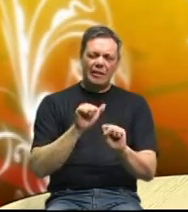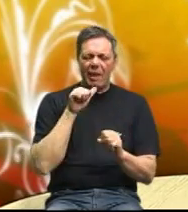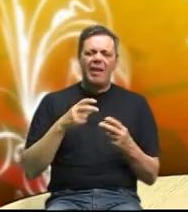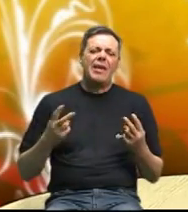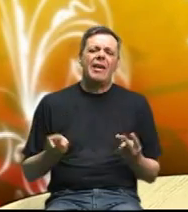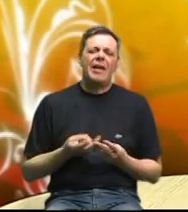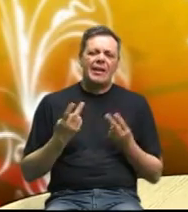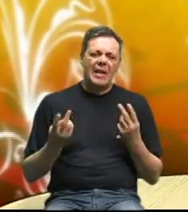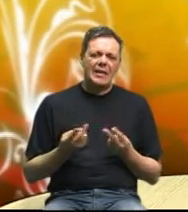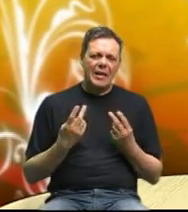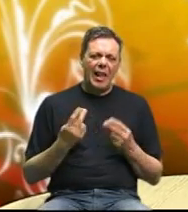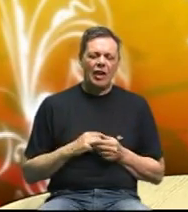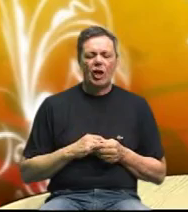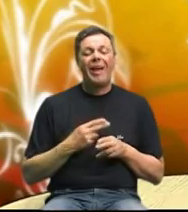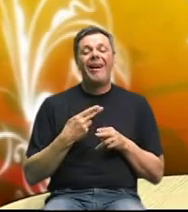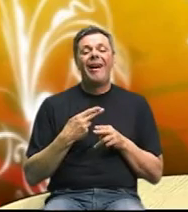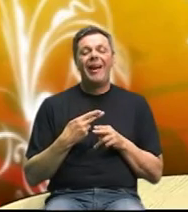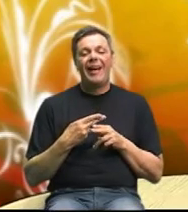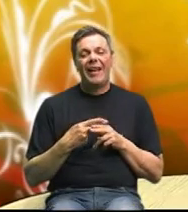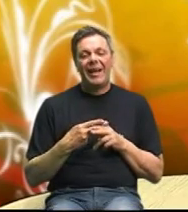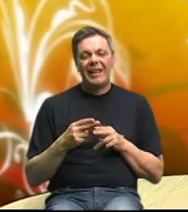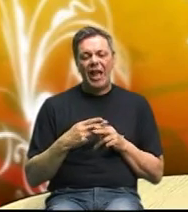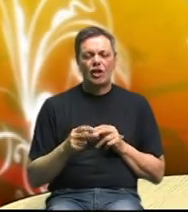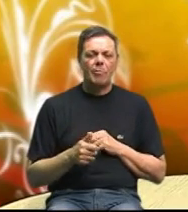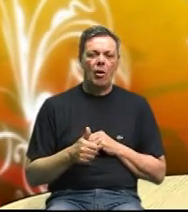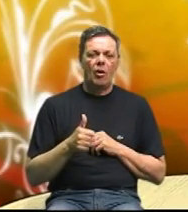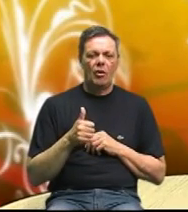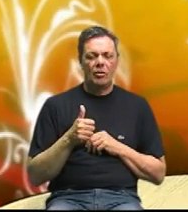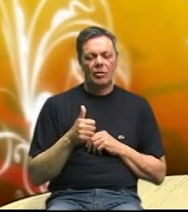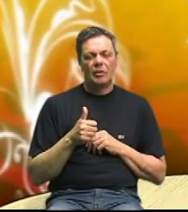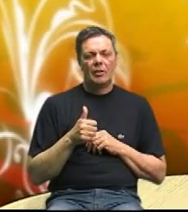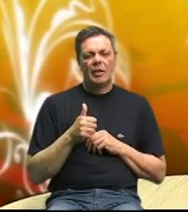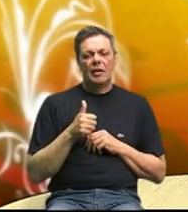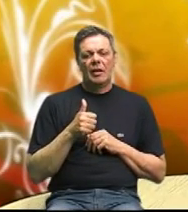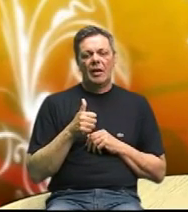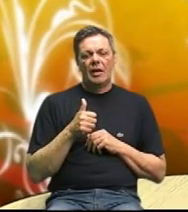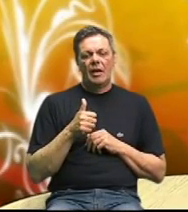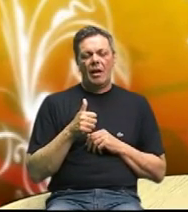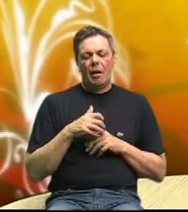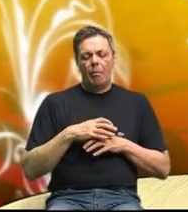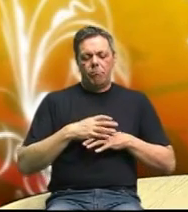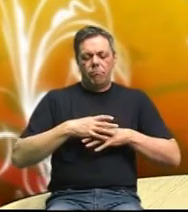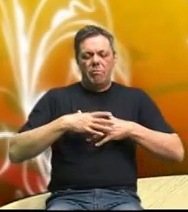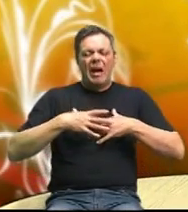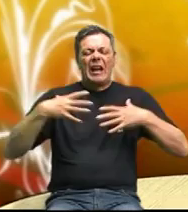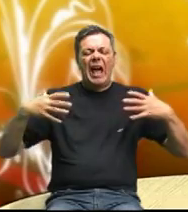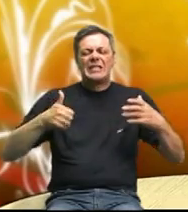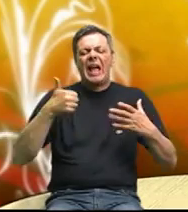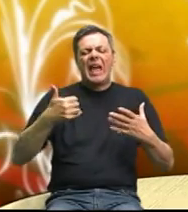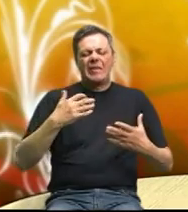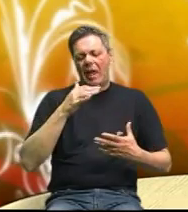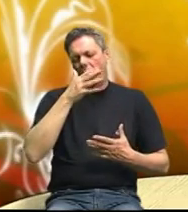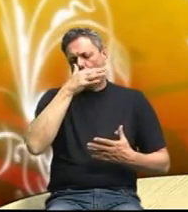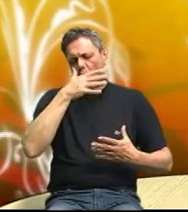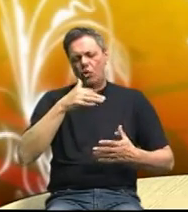lakše rješimo jedne bujanja jedne nakaradne stanice je li tako je da